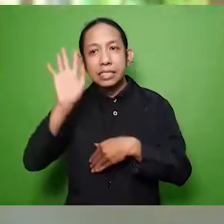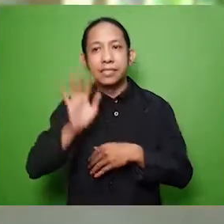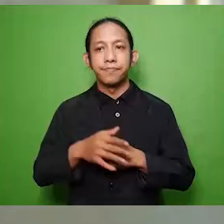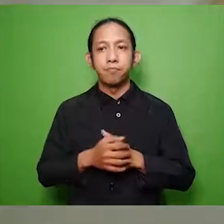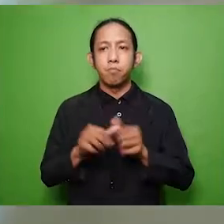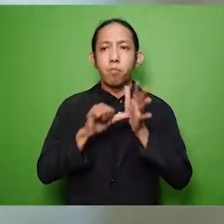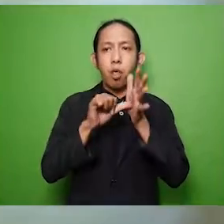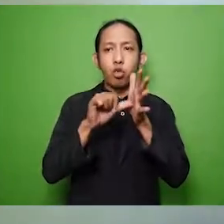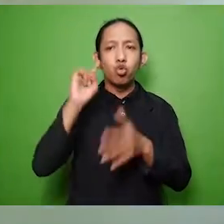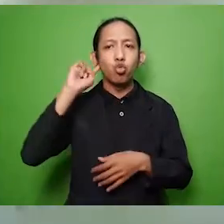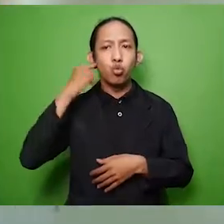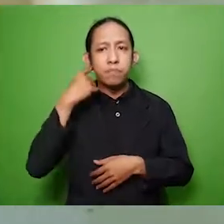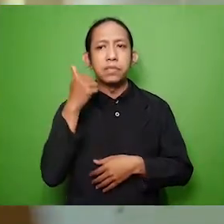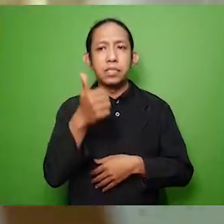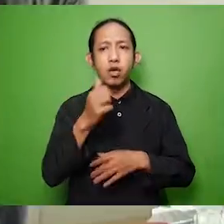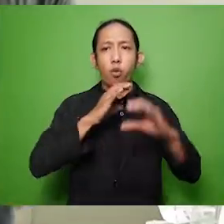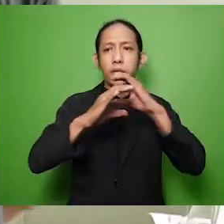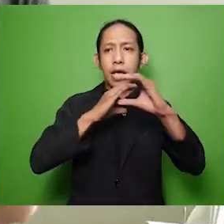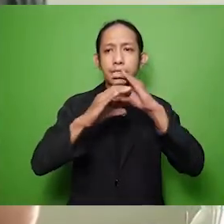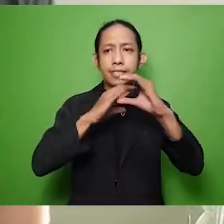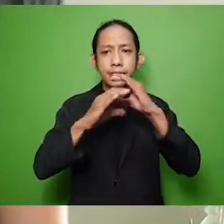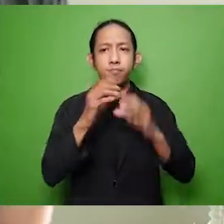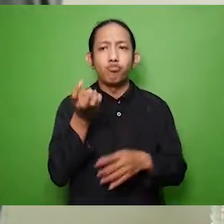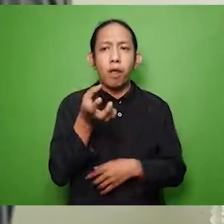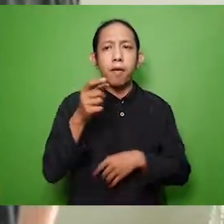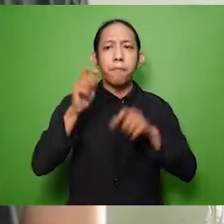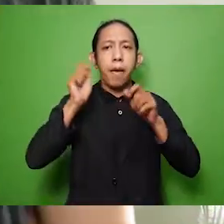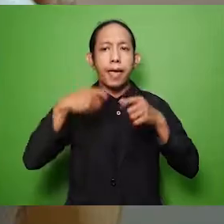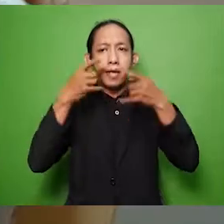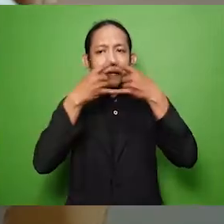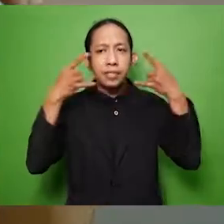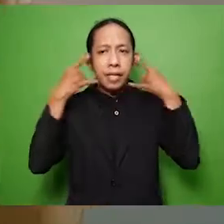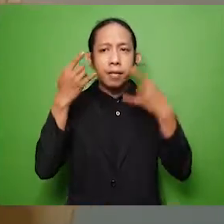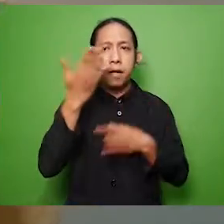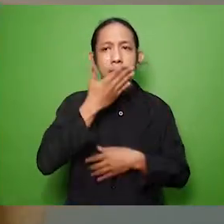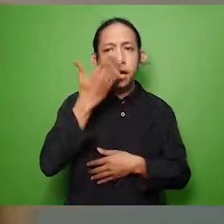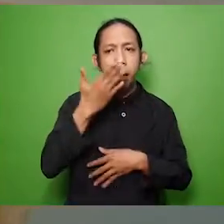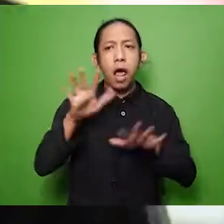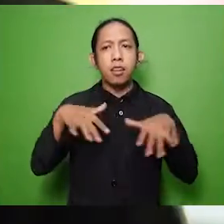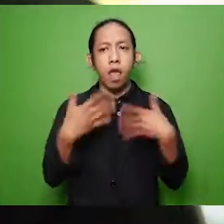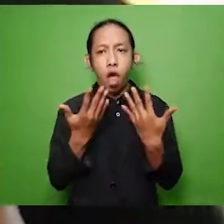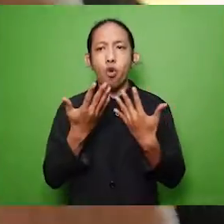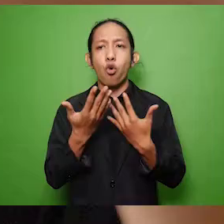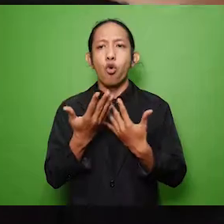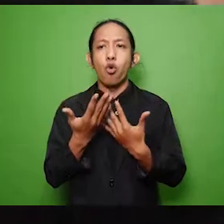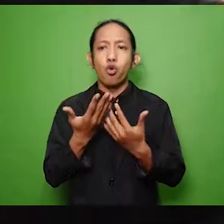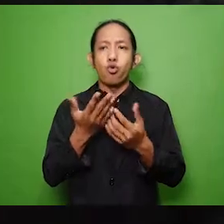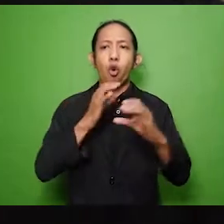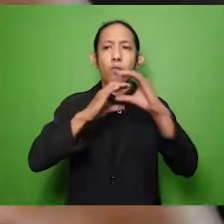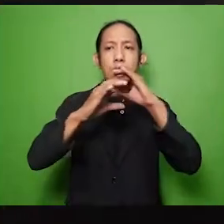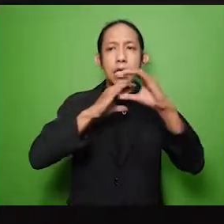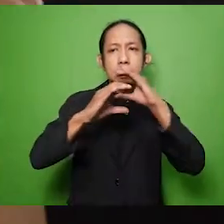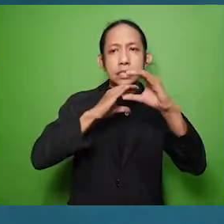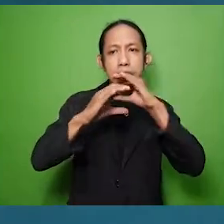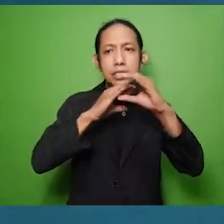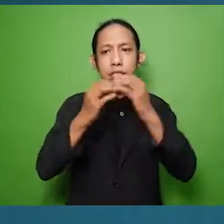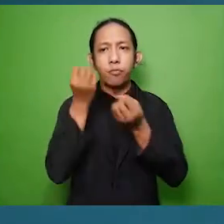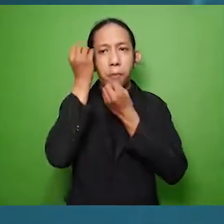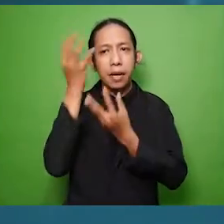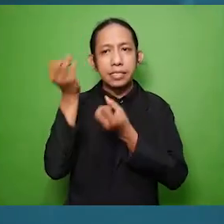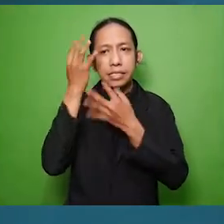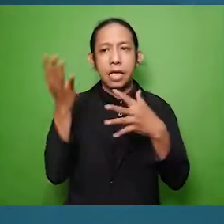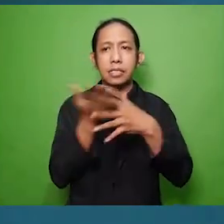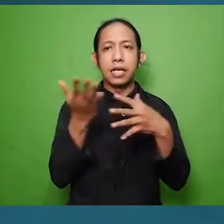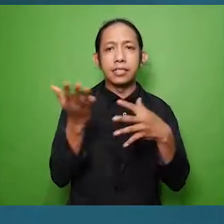bepergian. Bantu penyandang tuli agar mudah berkomunikasi dengan menggunakan masker transparan atau